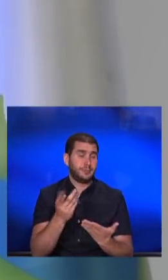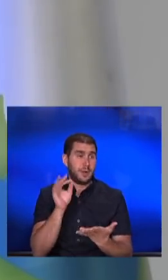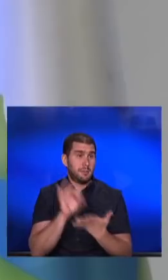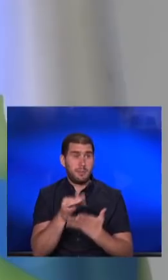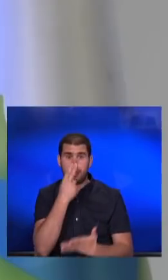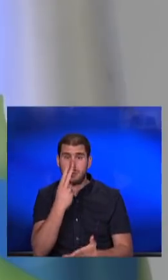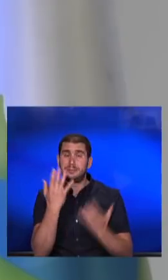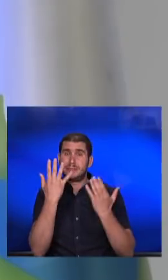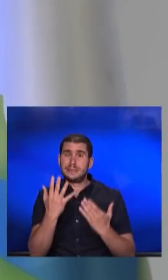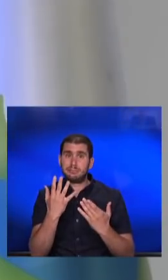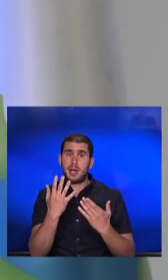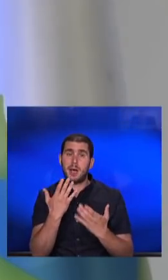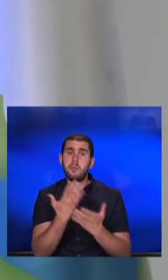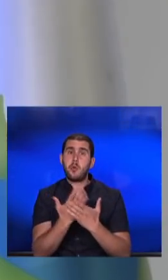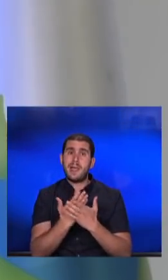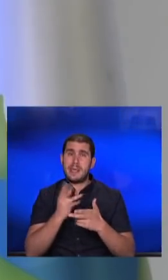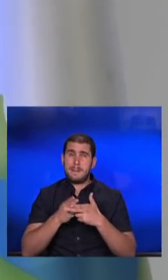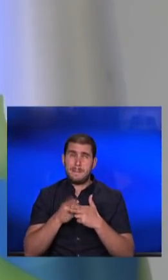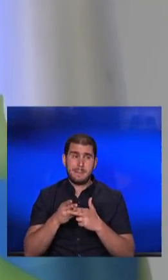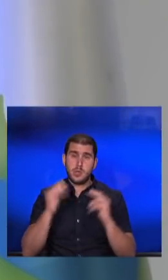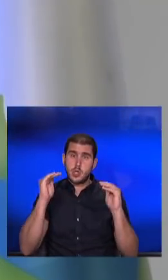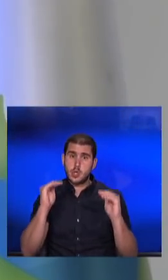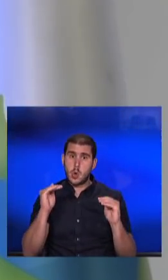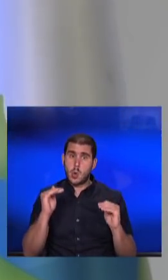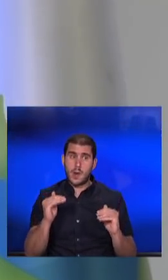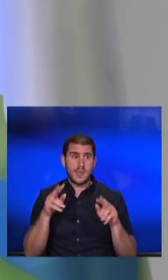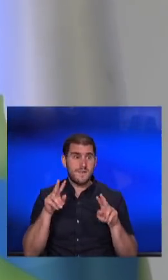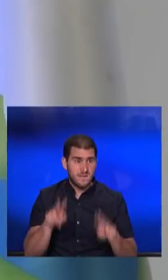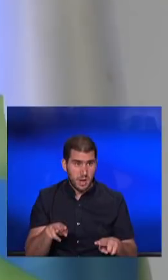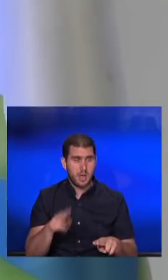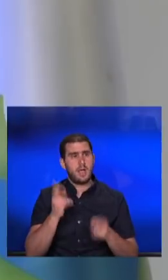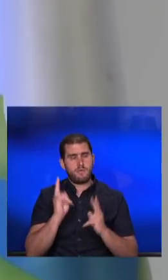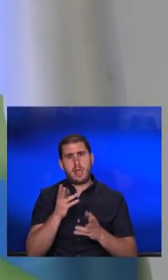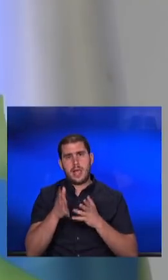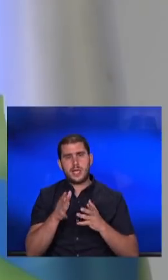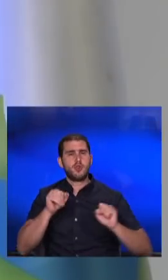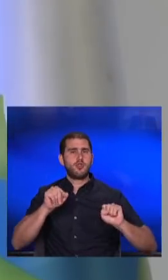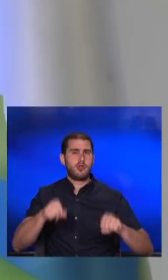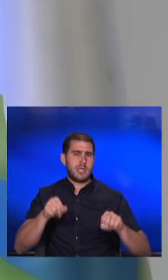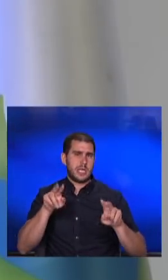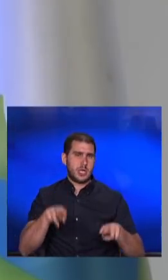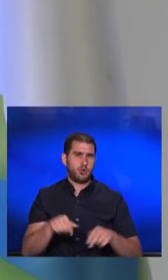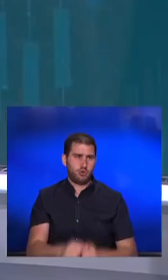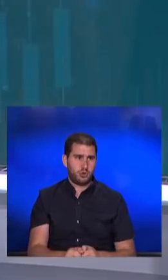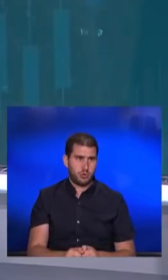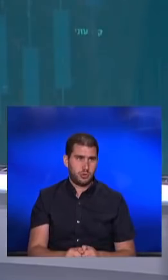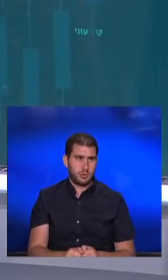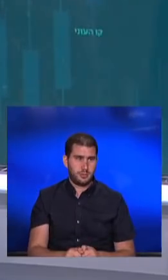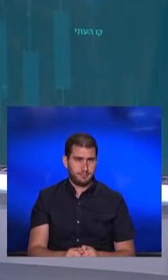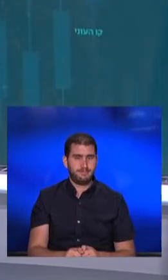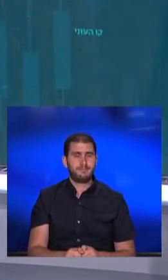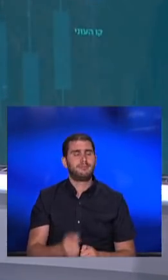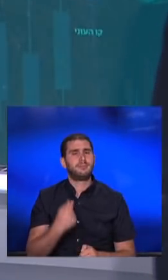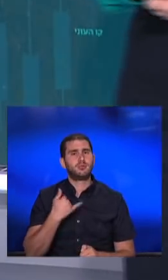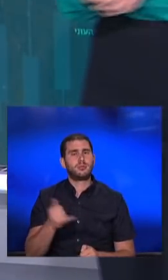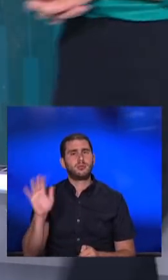שמספר המאומתים יורד בצורה משמעותית, נוכל להגיד שזה בשליטה. אנחנו אומרים